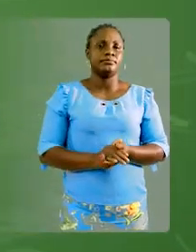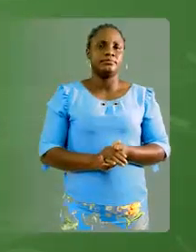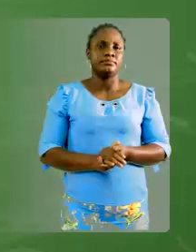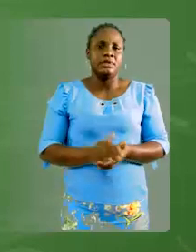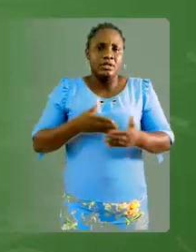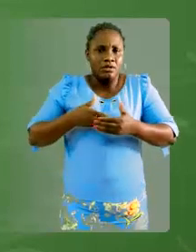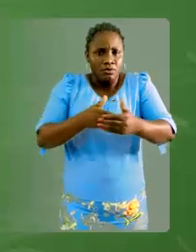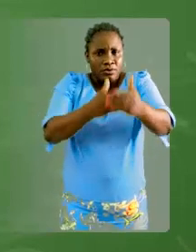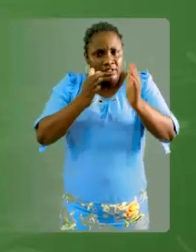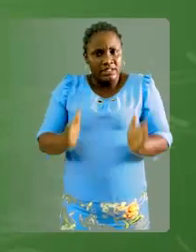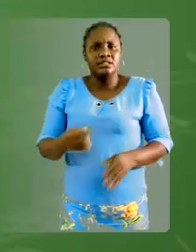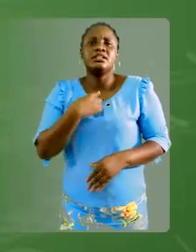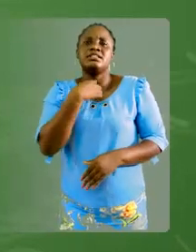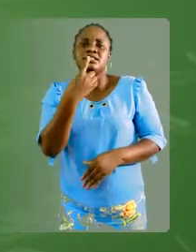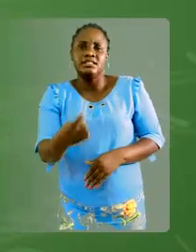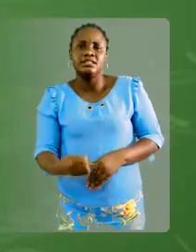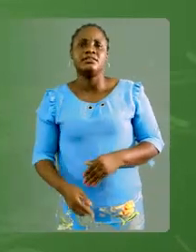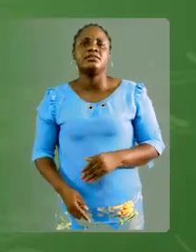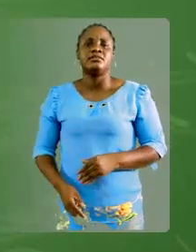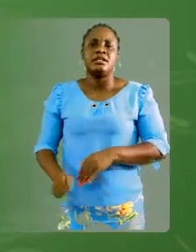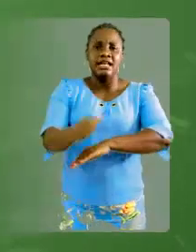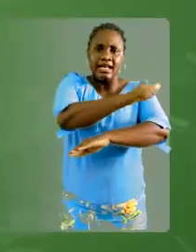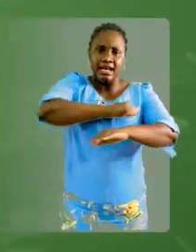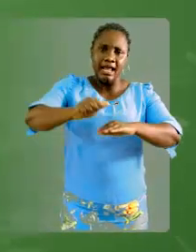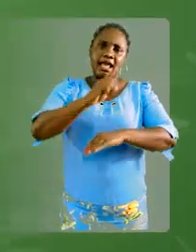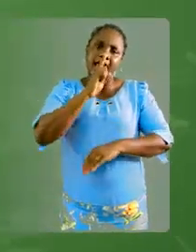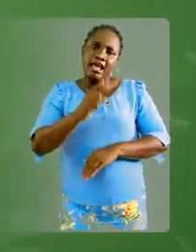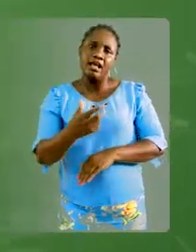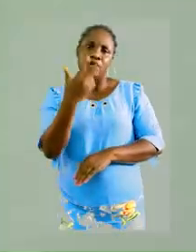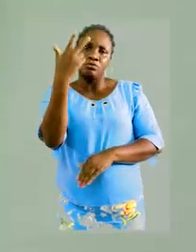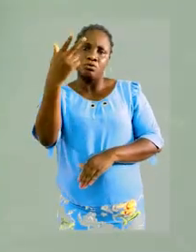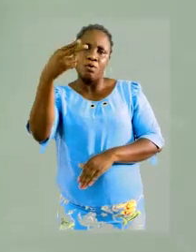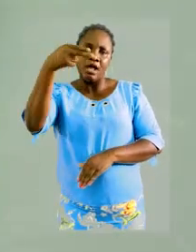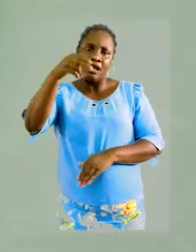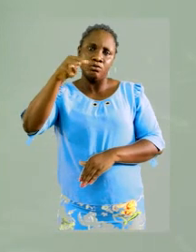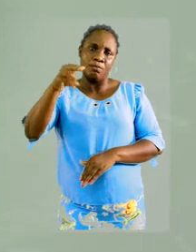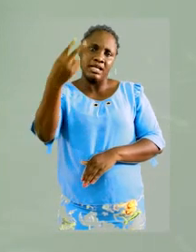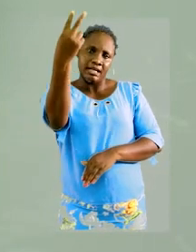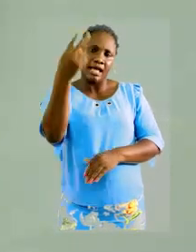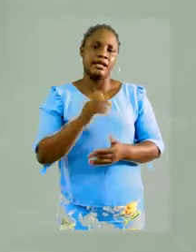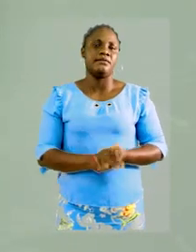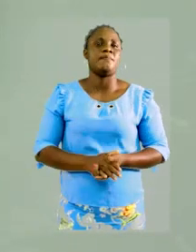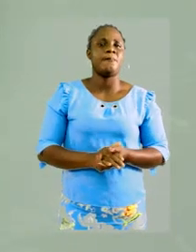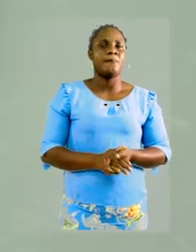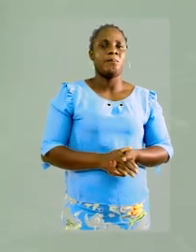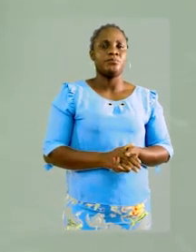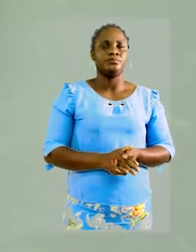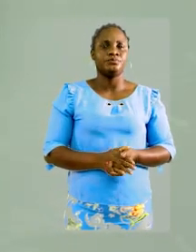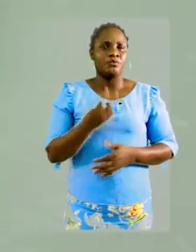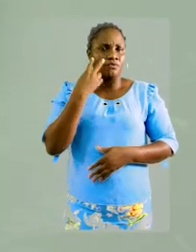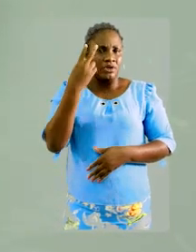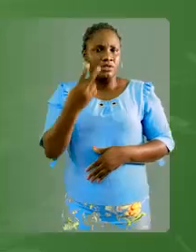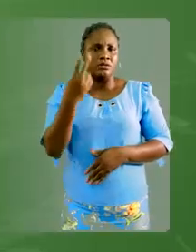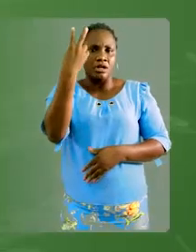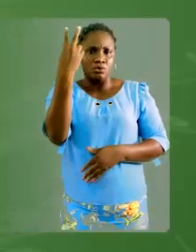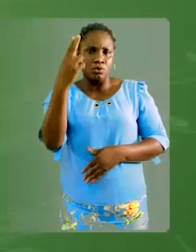Et le guide affirme que l'air est trois hectomètres carrés. Vous voyez